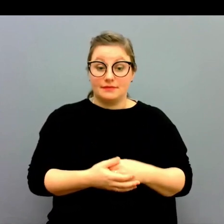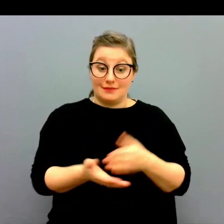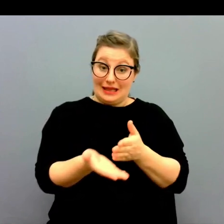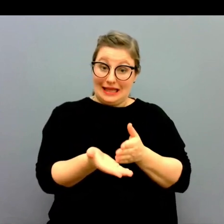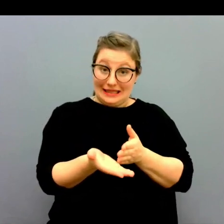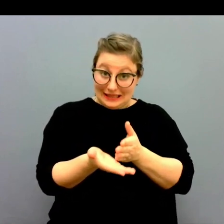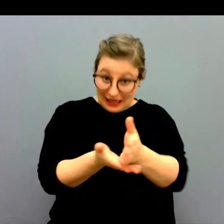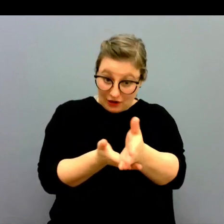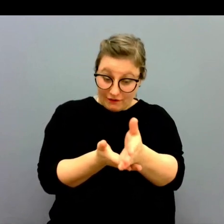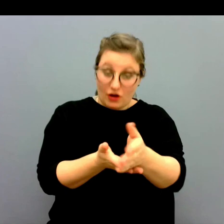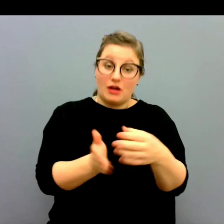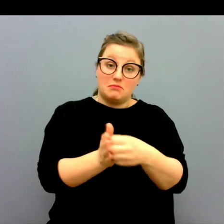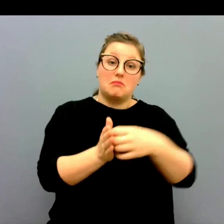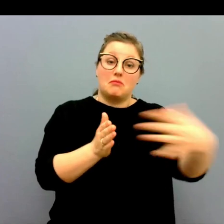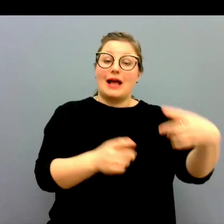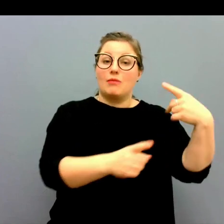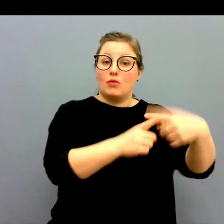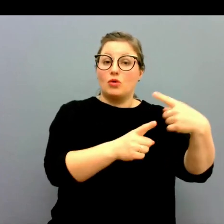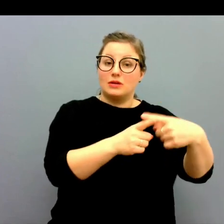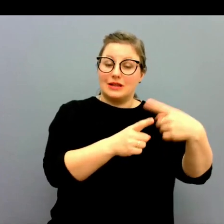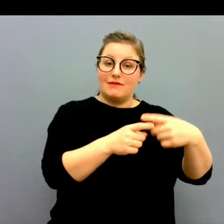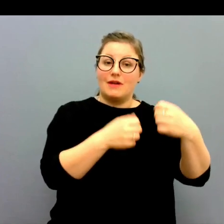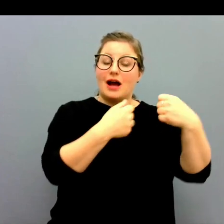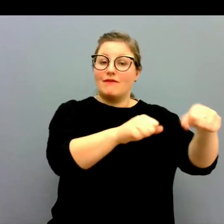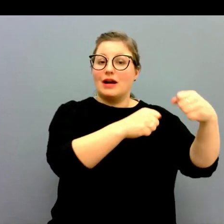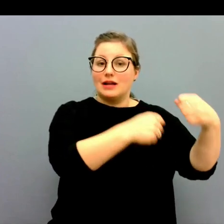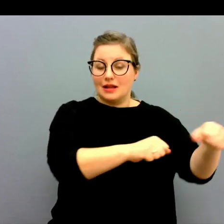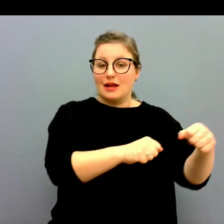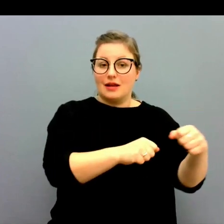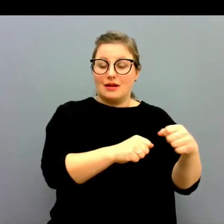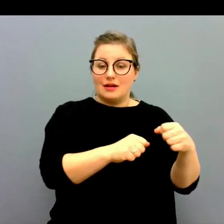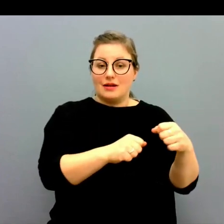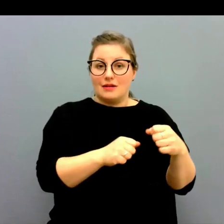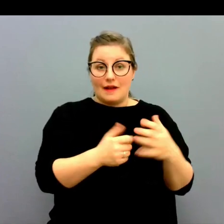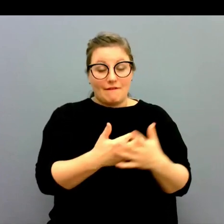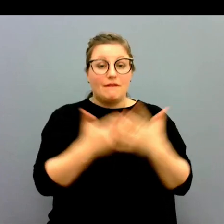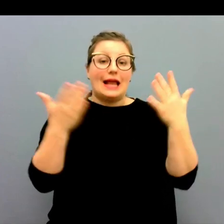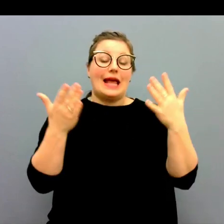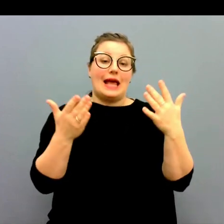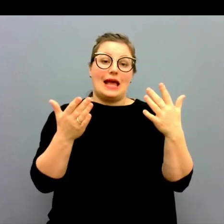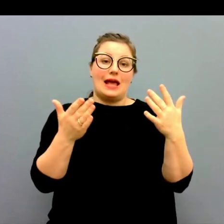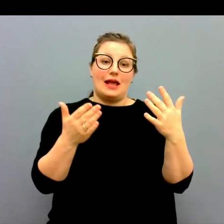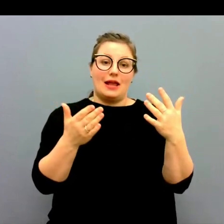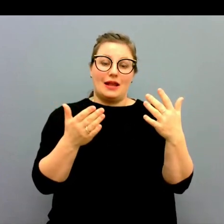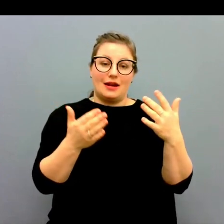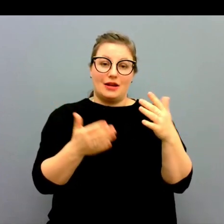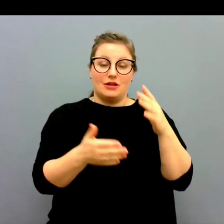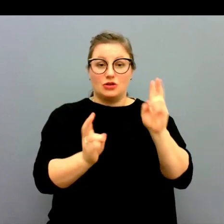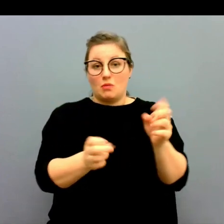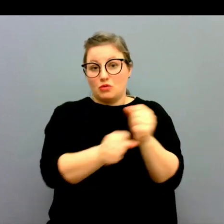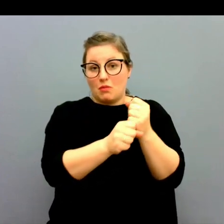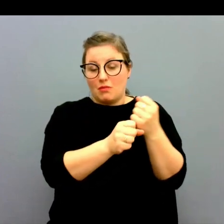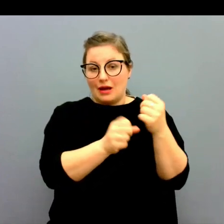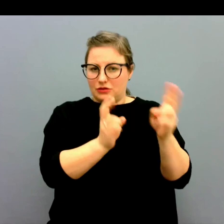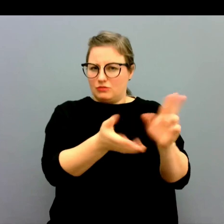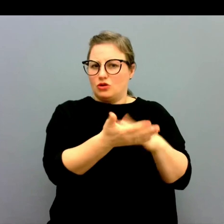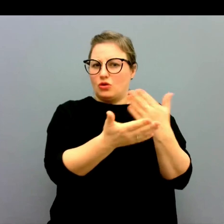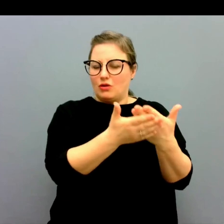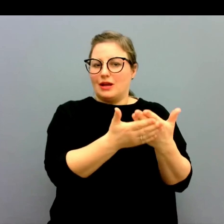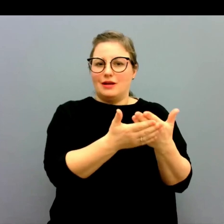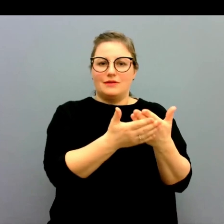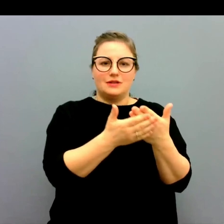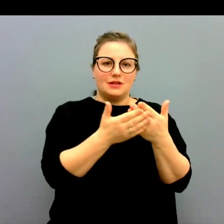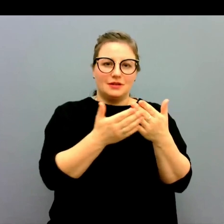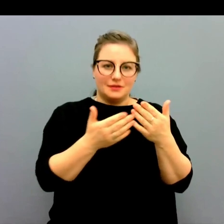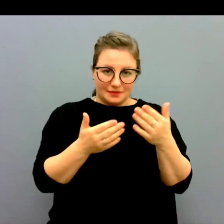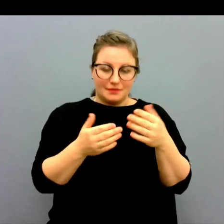att bidra till positiva effekter även för er som arbetar som tolkar. För att det handlar om att